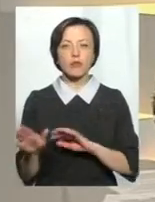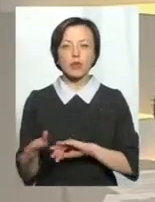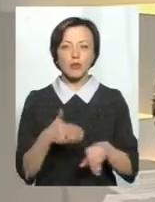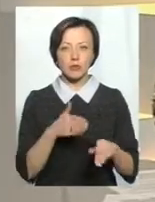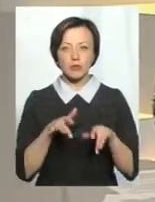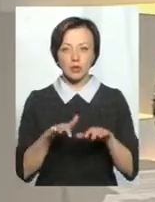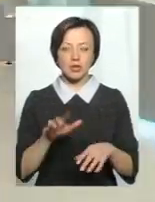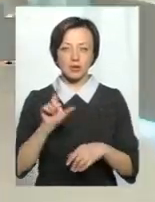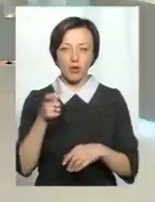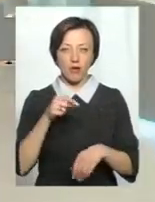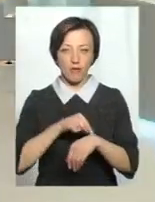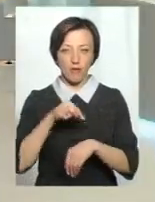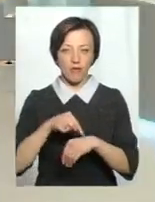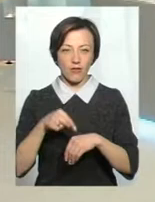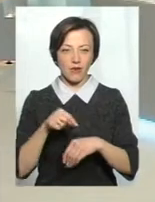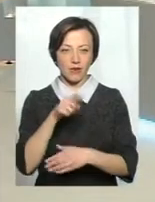голковкольової?